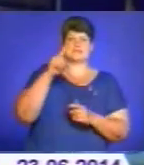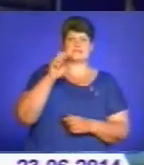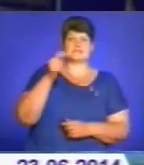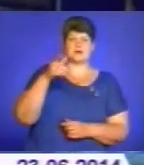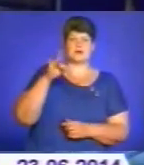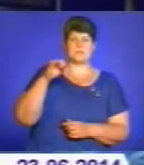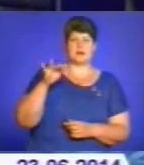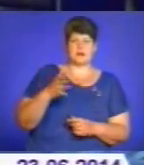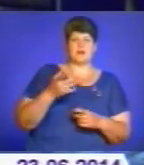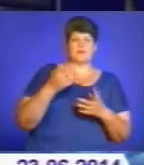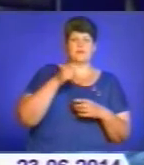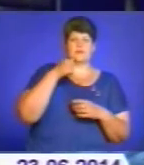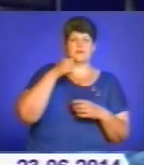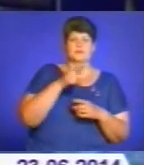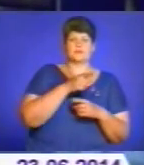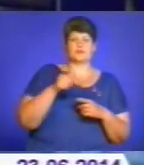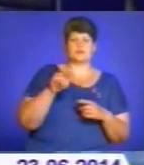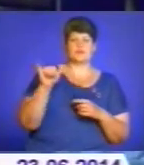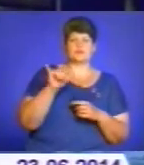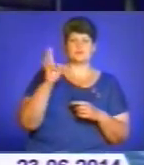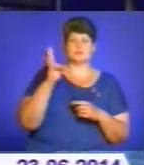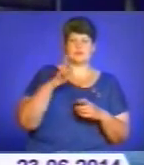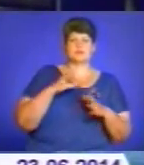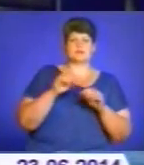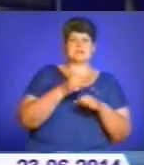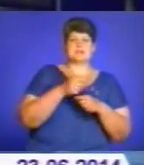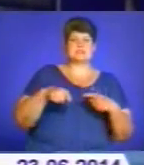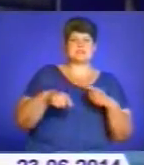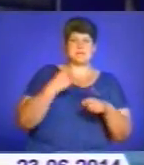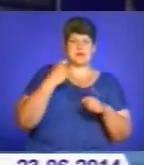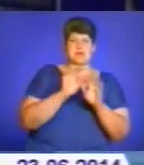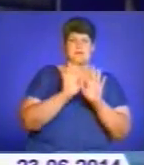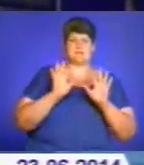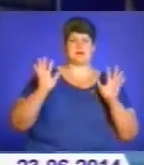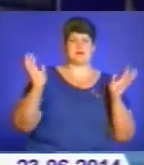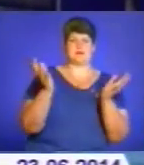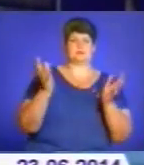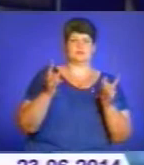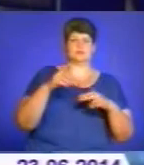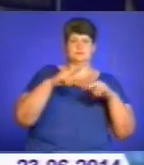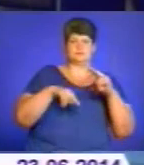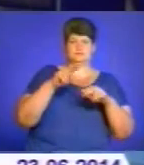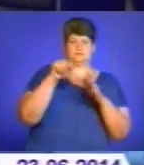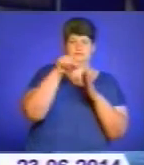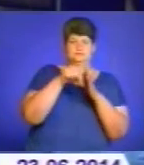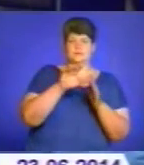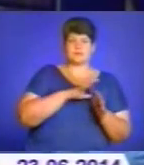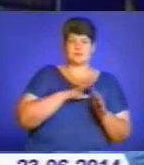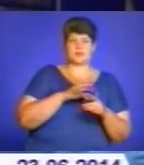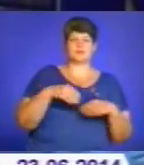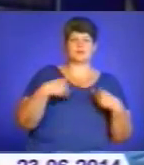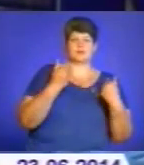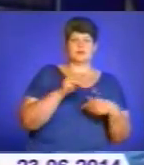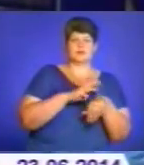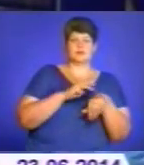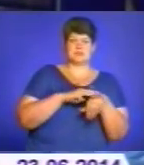10 громадських організацій зламали паркан, яким була обгороджена територія будівництва. Звернулися й до правоохоронних органів з